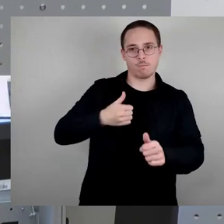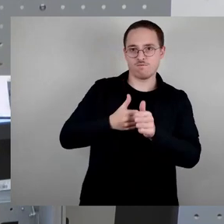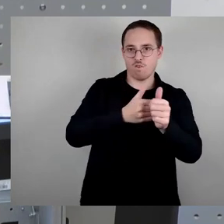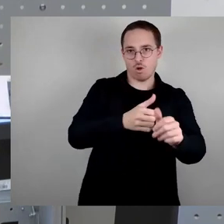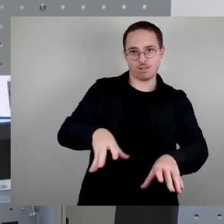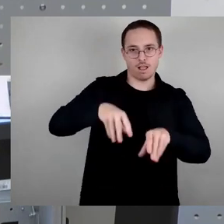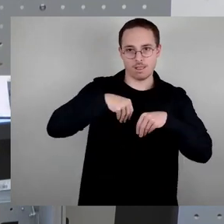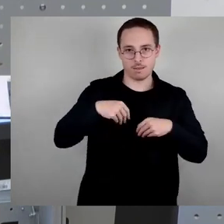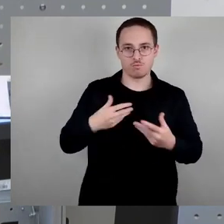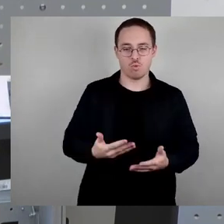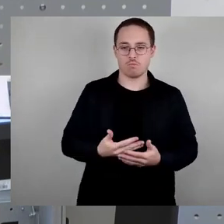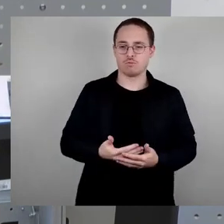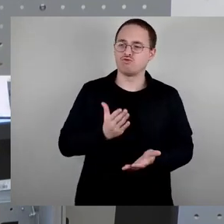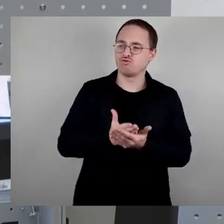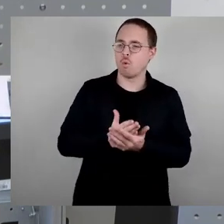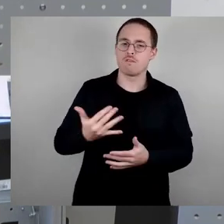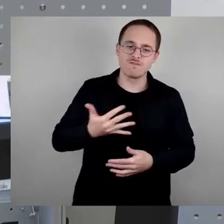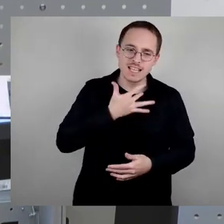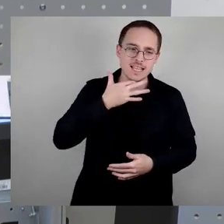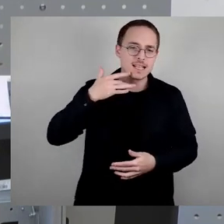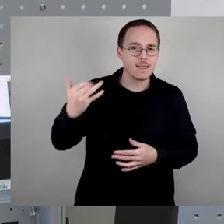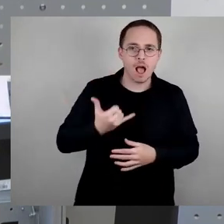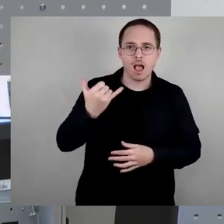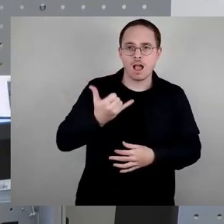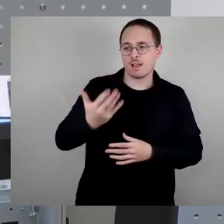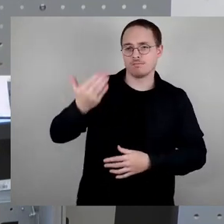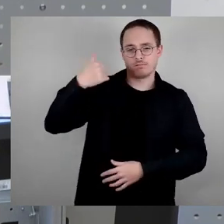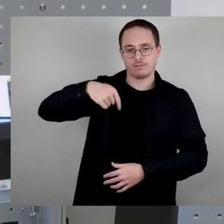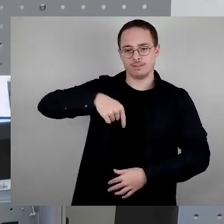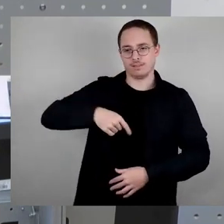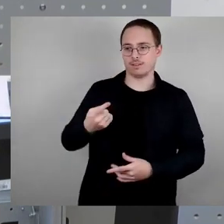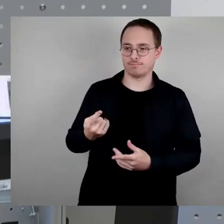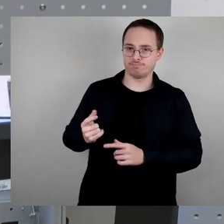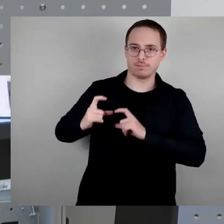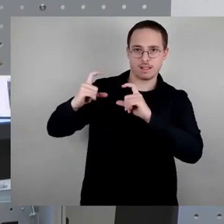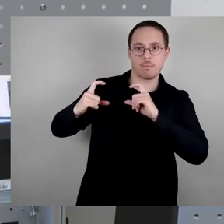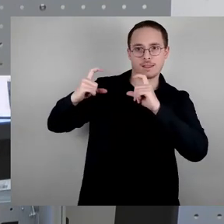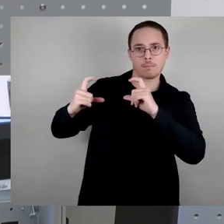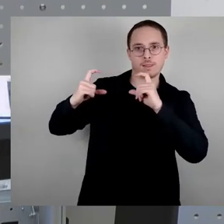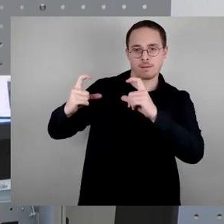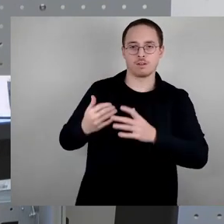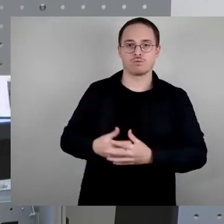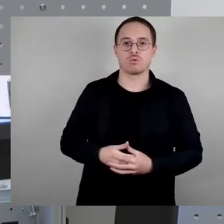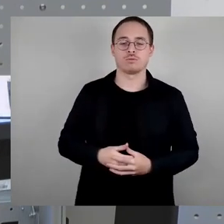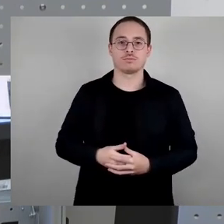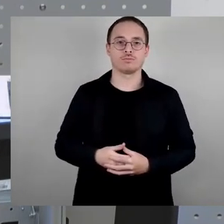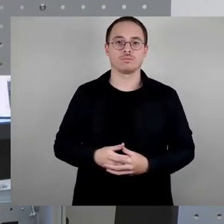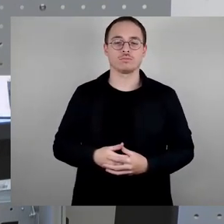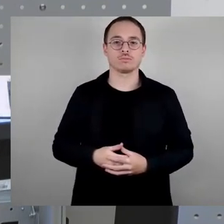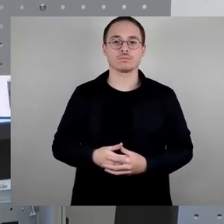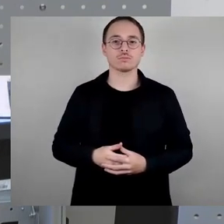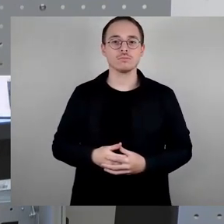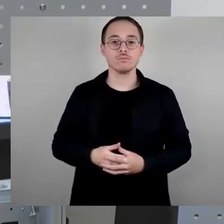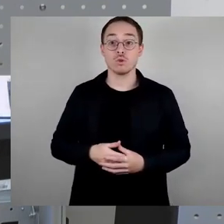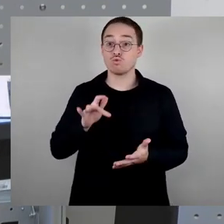seit Jahren, wenn nicht gar bereits seit Jahrzehnten. Und zwar, weil es der Stadtverwaltung unter der bisher herrschenden Ägide auch nach all den Jahren bisher nicht